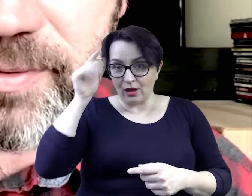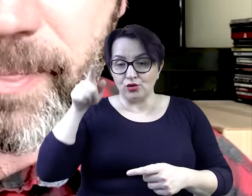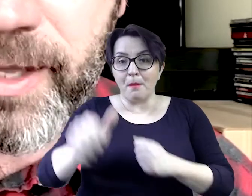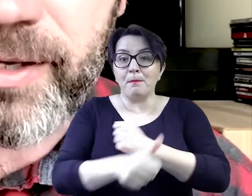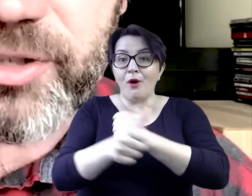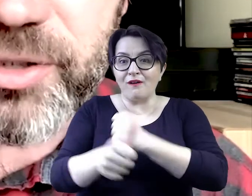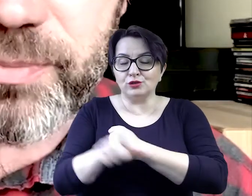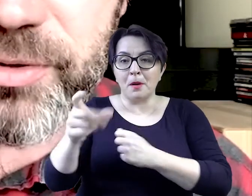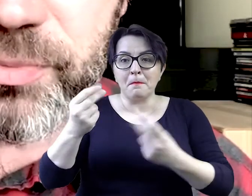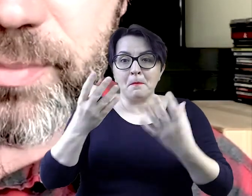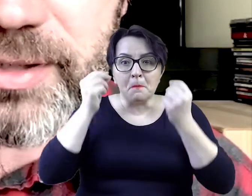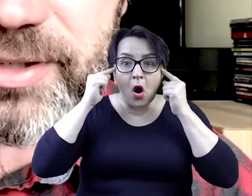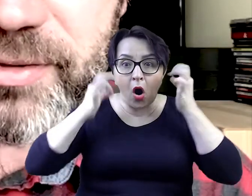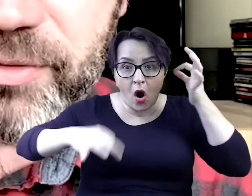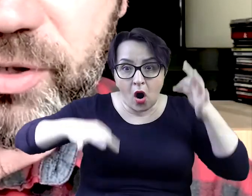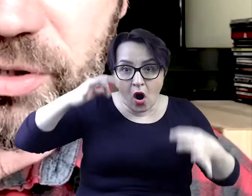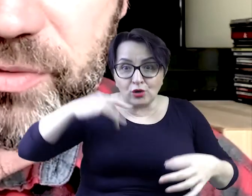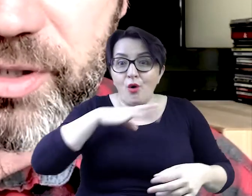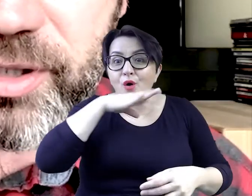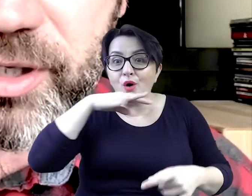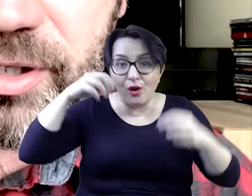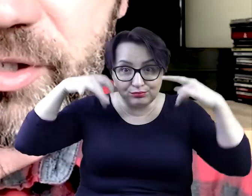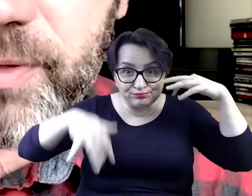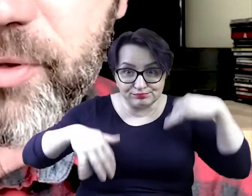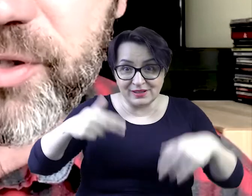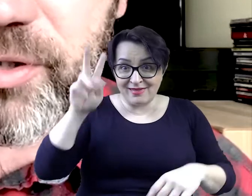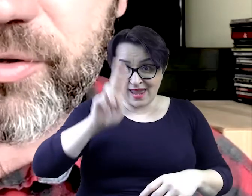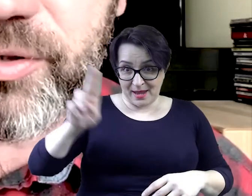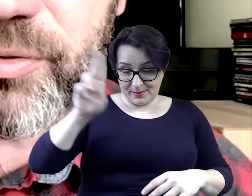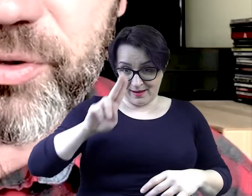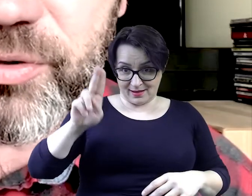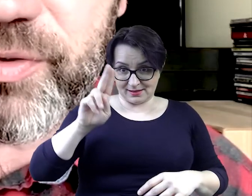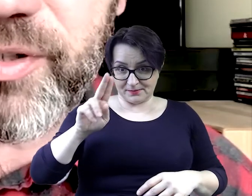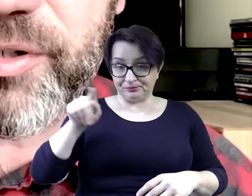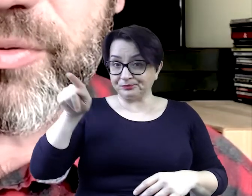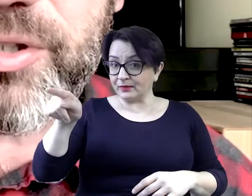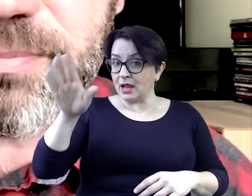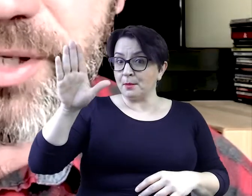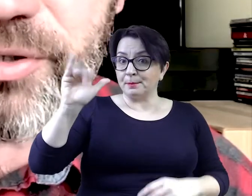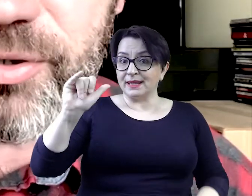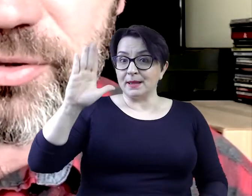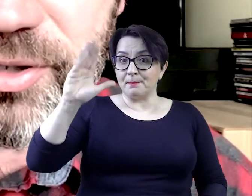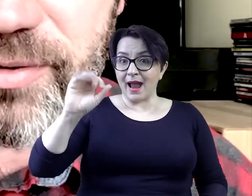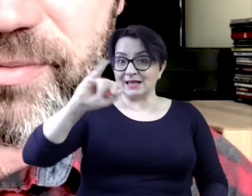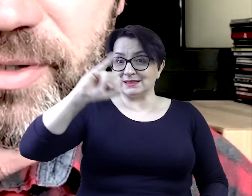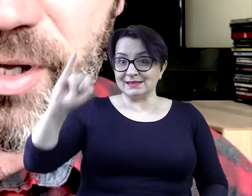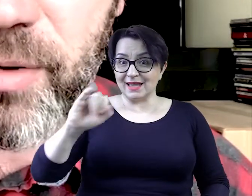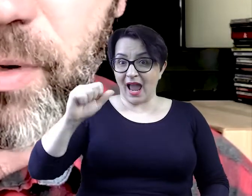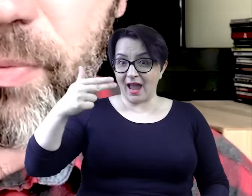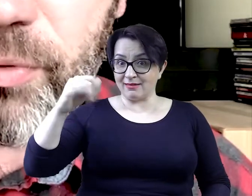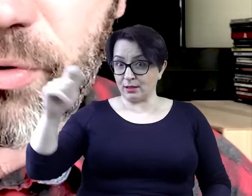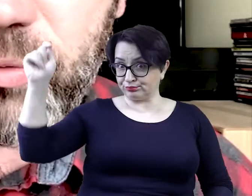W czasie pobytu bibasjan w Goleniowie Liczba przyjeżdżających turystów Zwiększyła się pięciokrotnie